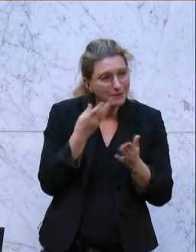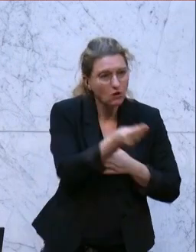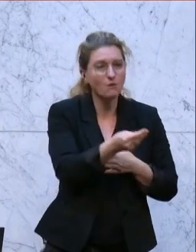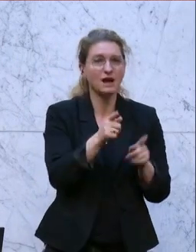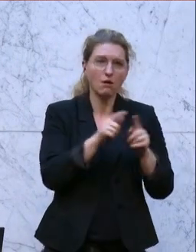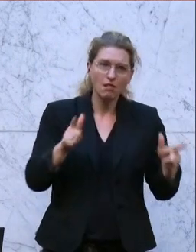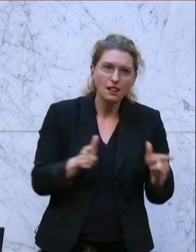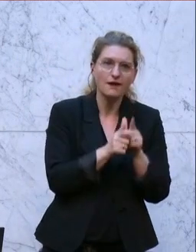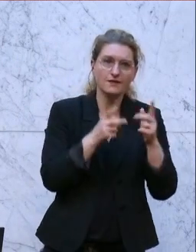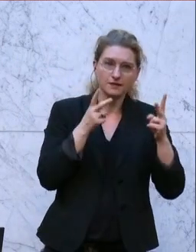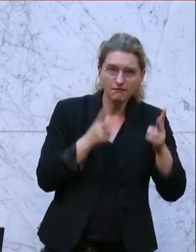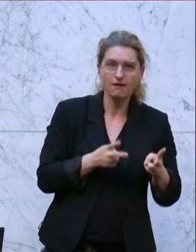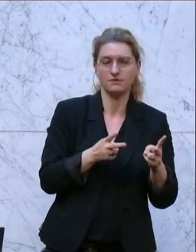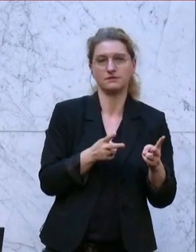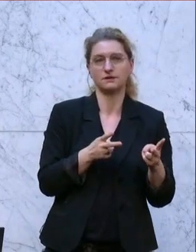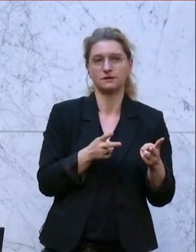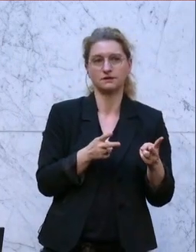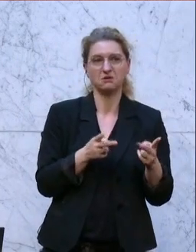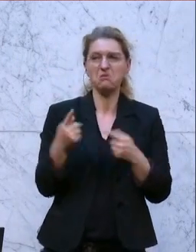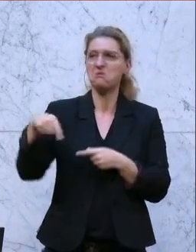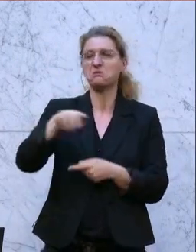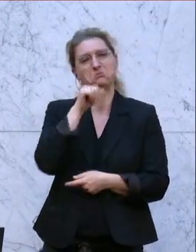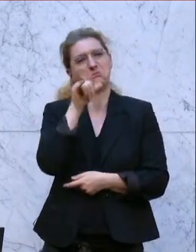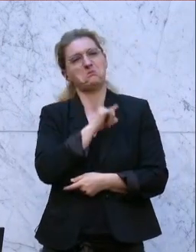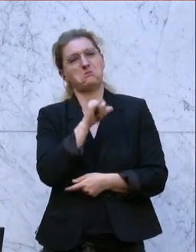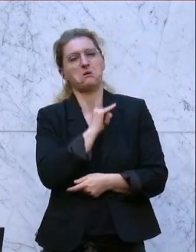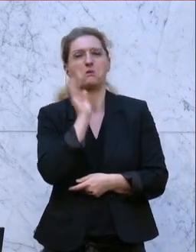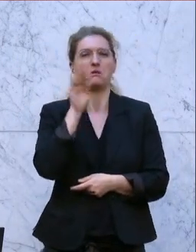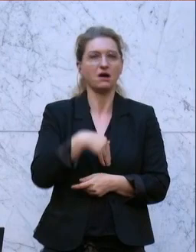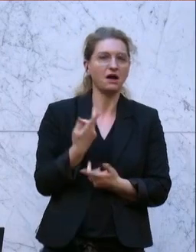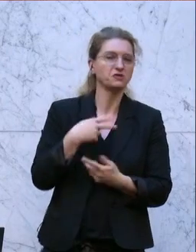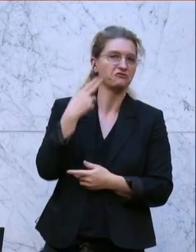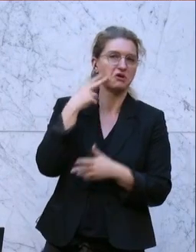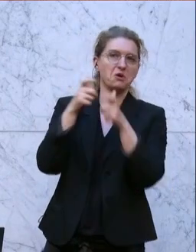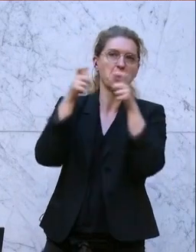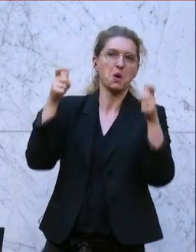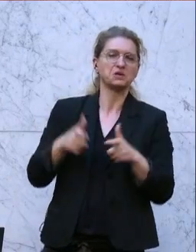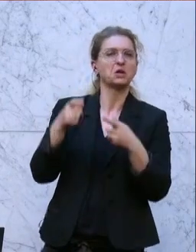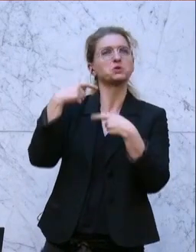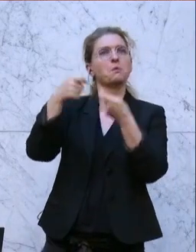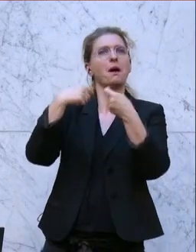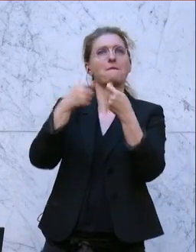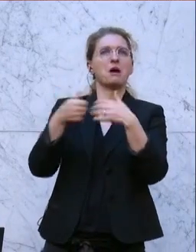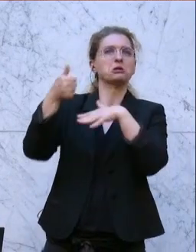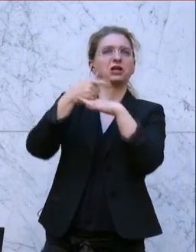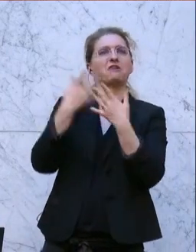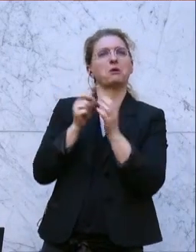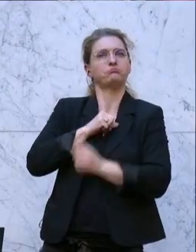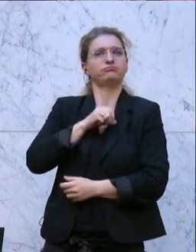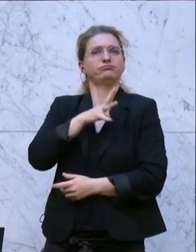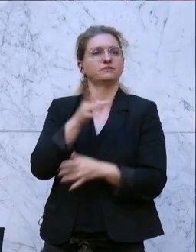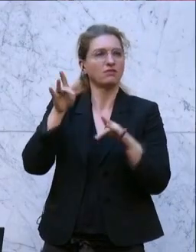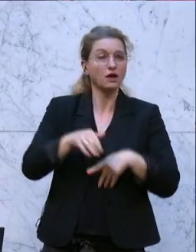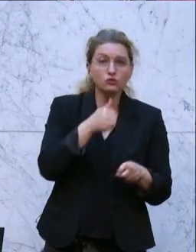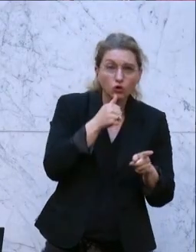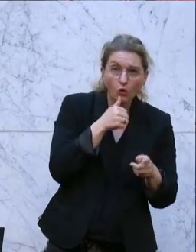sich dann leisten können, um ihr Geld. Ihr interessiert euch nicht. Die Konzerne von den Supermärkten werden immer reicher. Die Grünen machen alles mit, was die